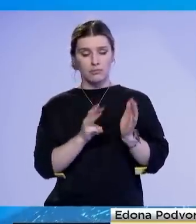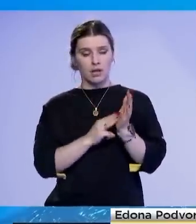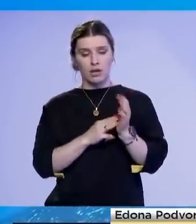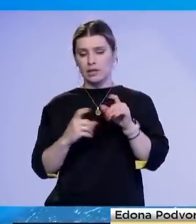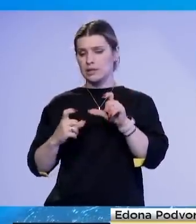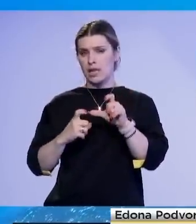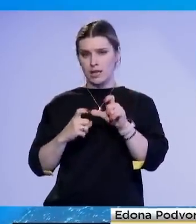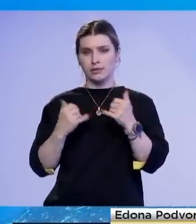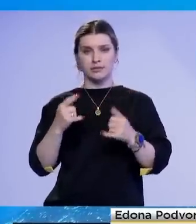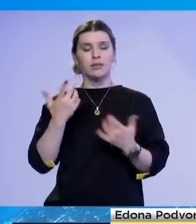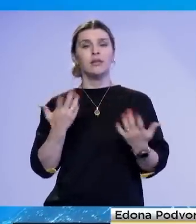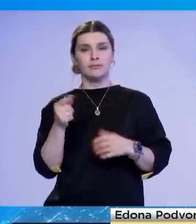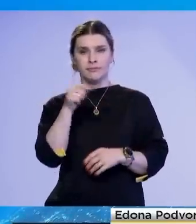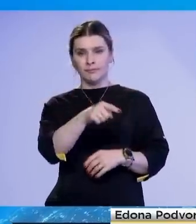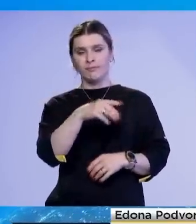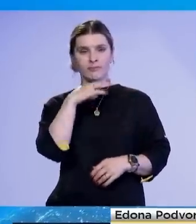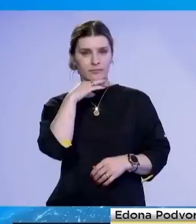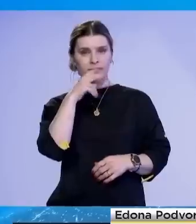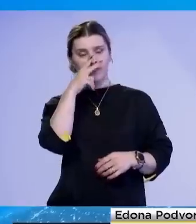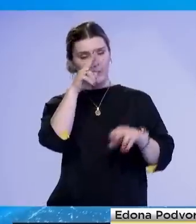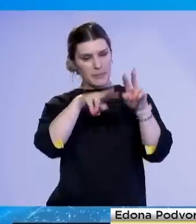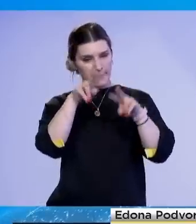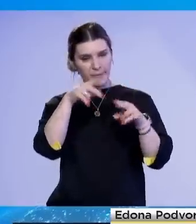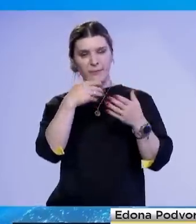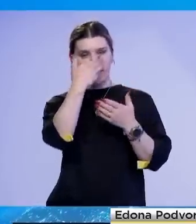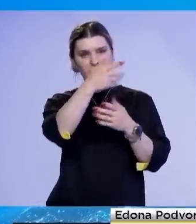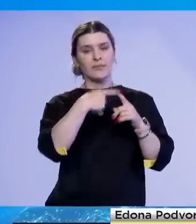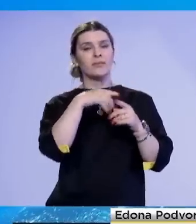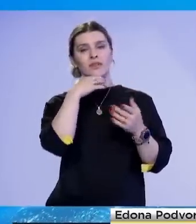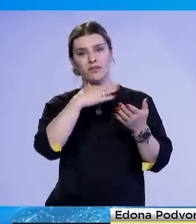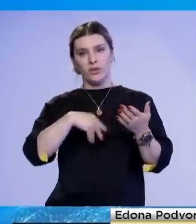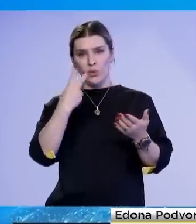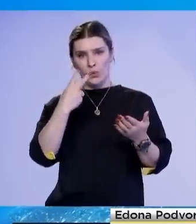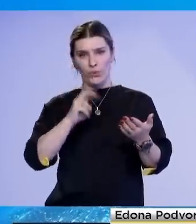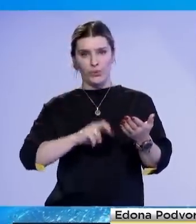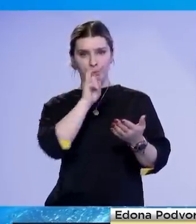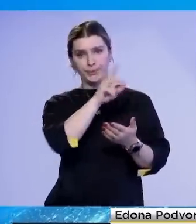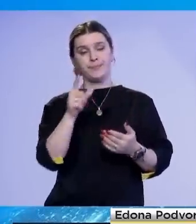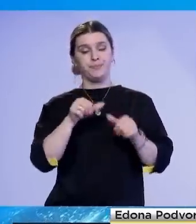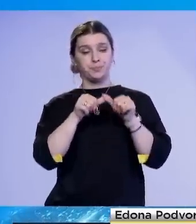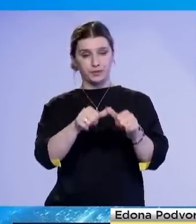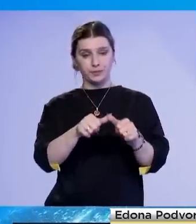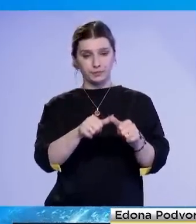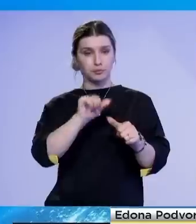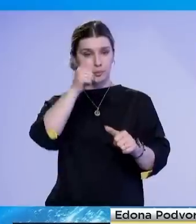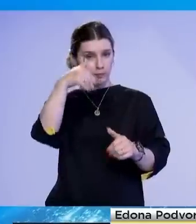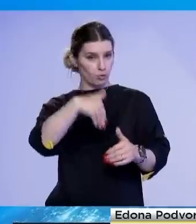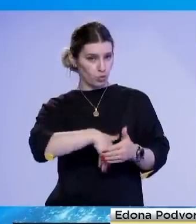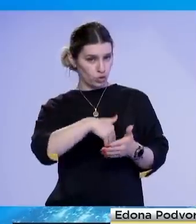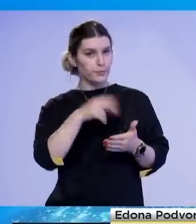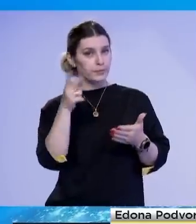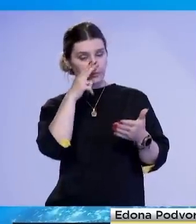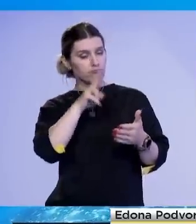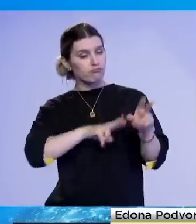ka qëndruar sot në Mitrovicën Jugore edhe në ata veriore. Në filima i ka vizituar Mitrovicën Jugore, ku ka